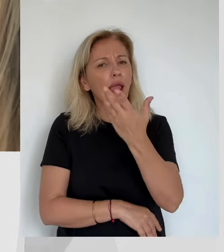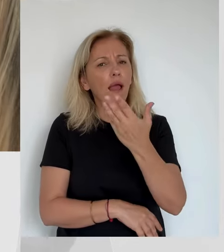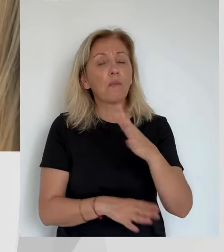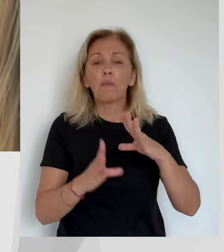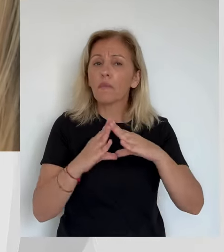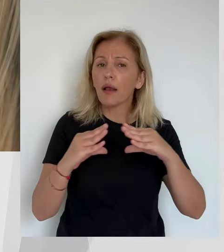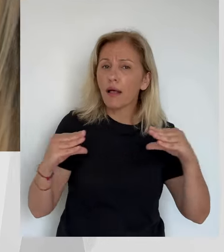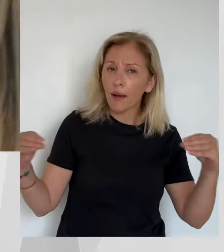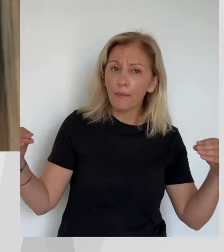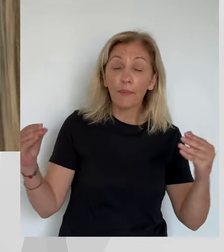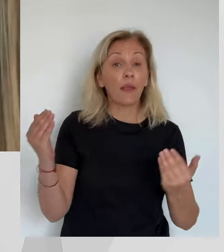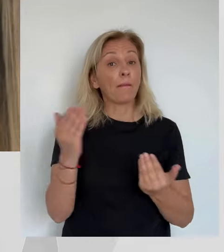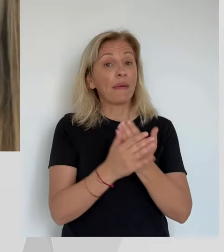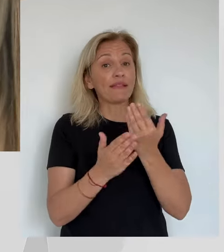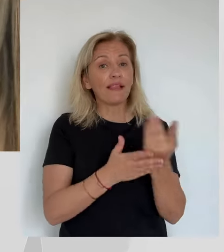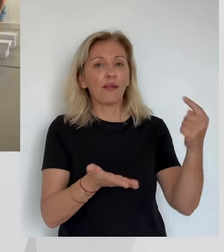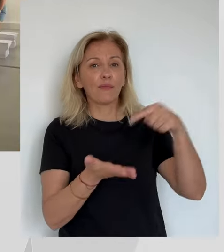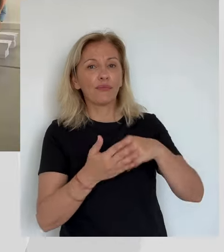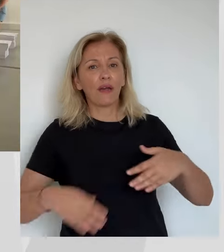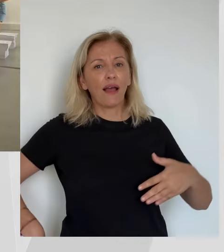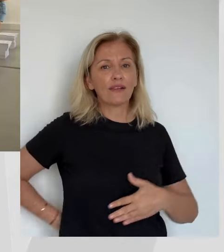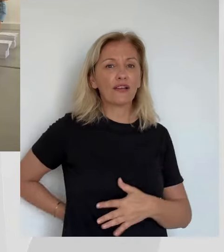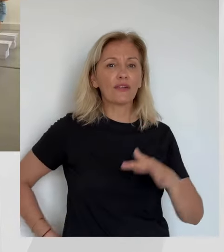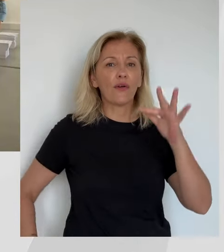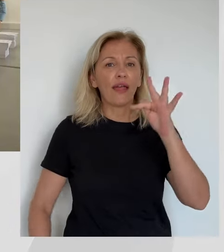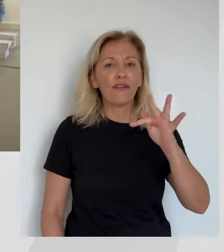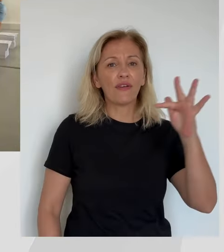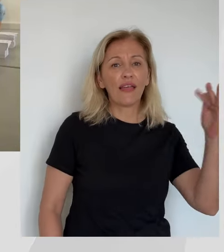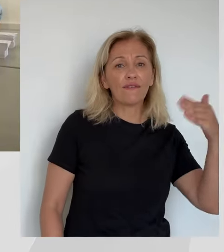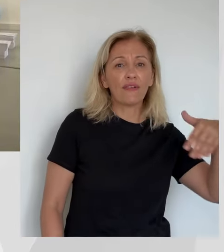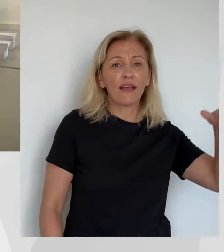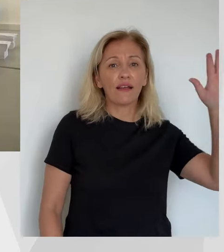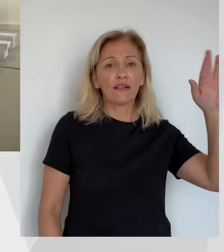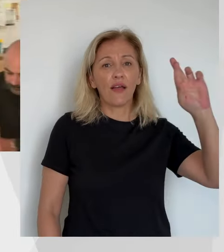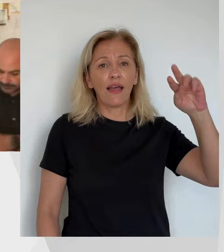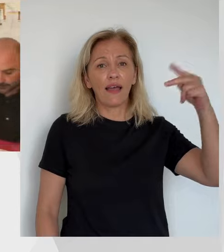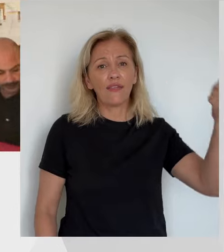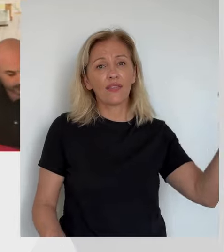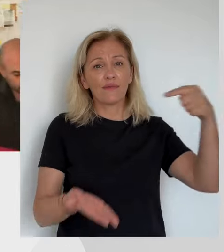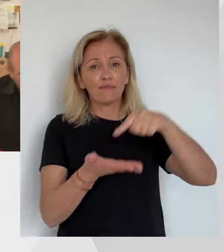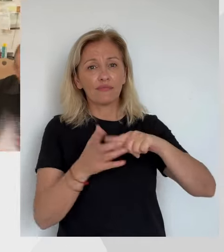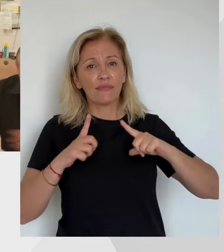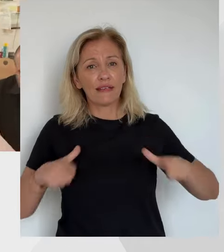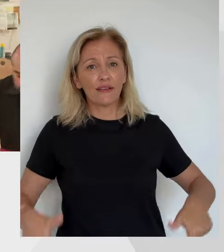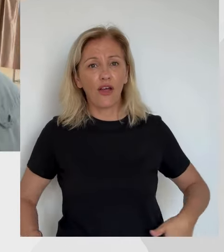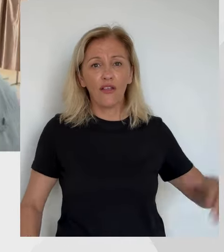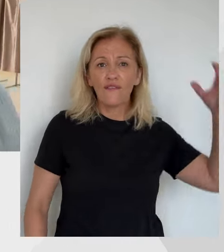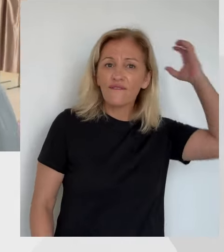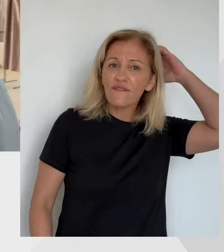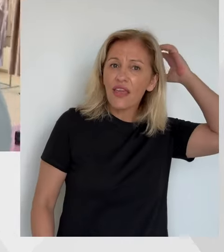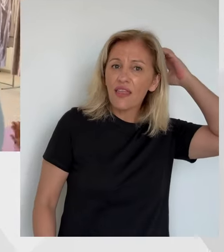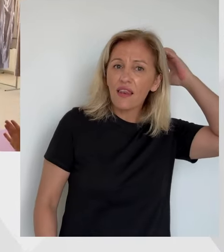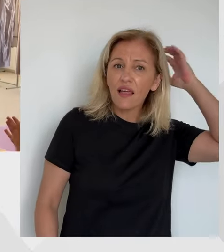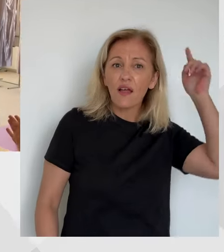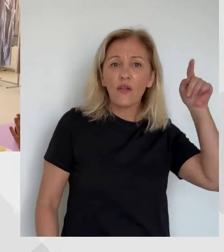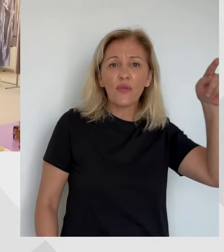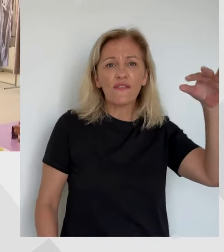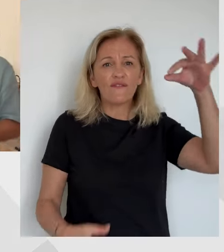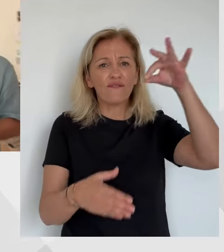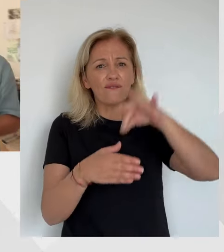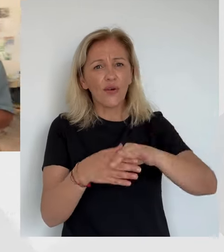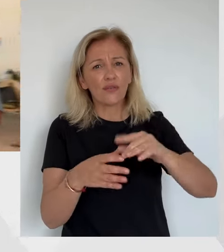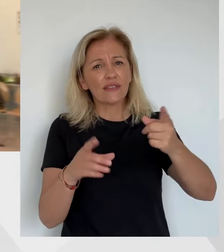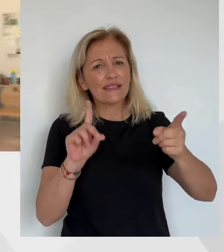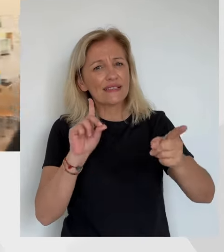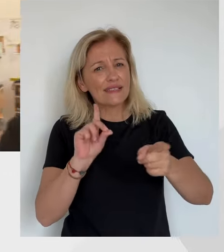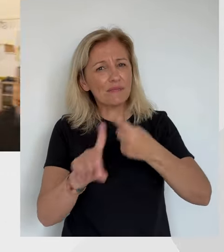Ajaccio, le candidat du Rassemblement national, François Fillogne, était présent ce matin à l'école Simone Veil, dans le quartier populaire des Salines, où il a glissé son multin dans l'urne.